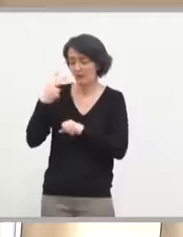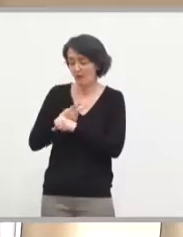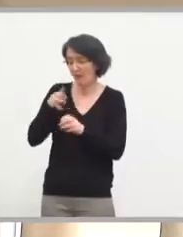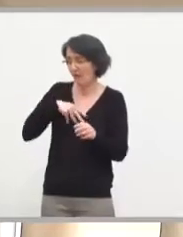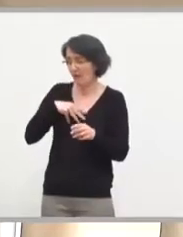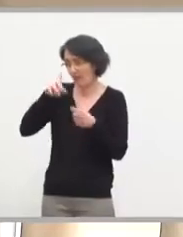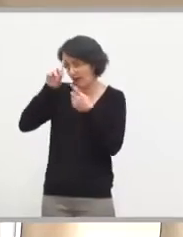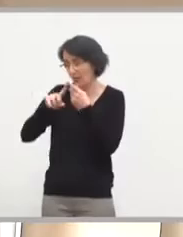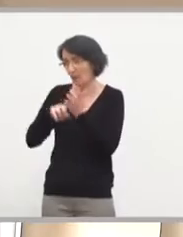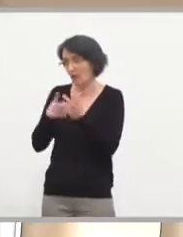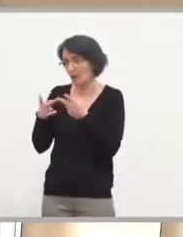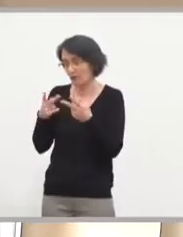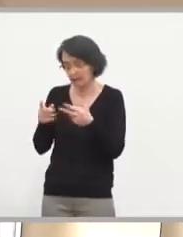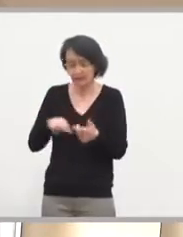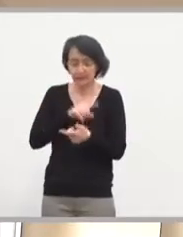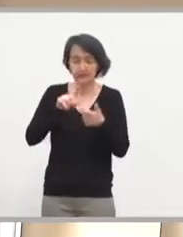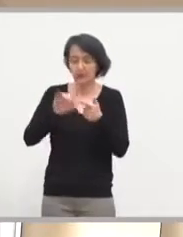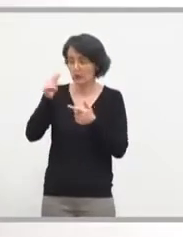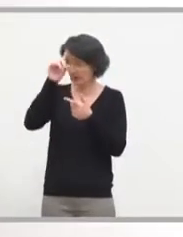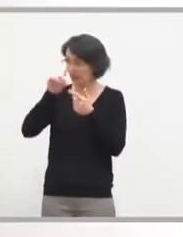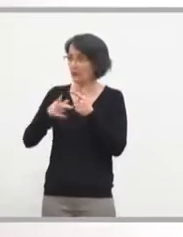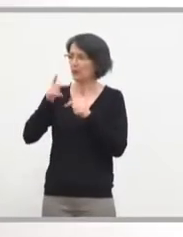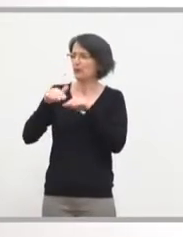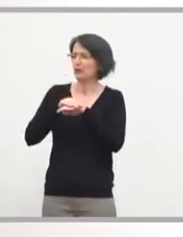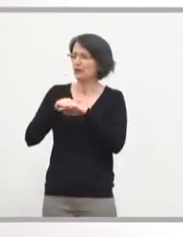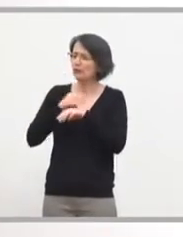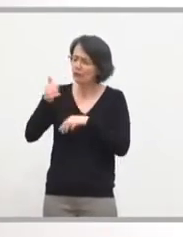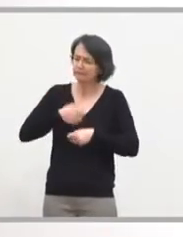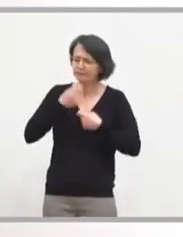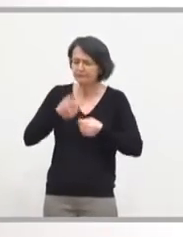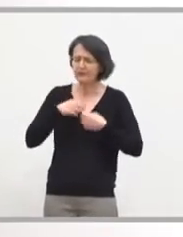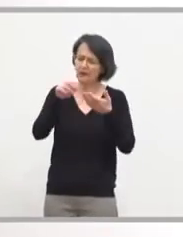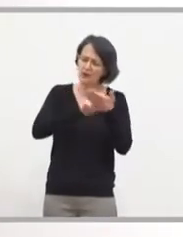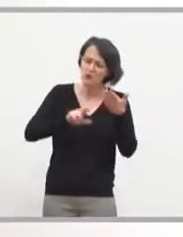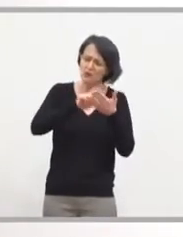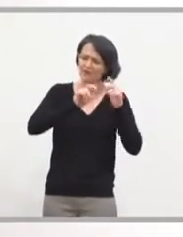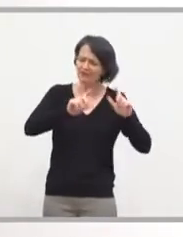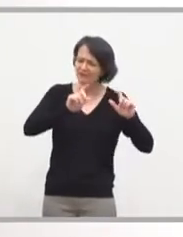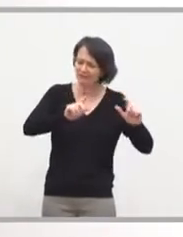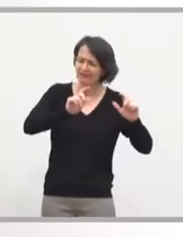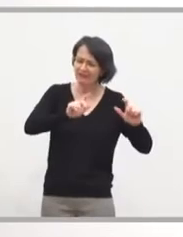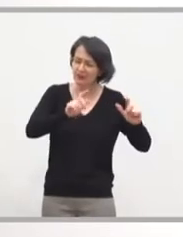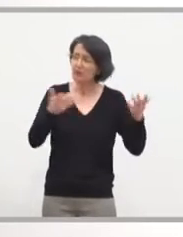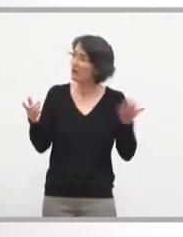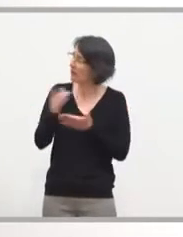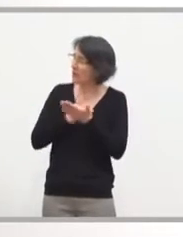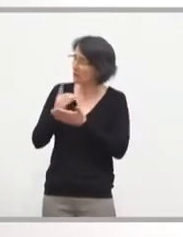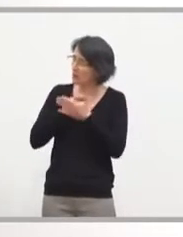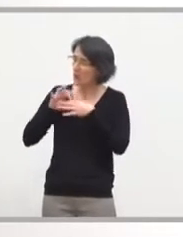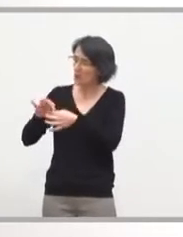deuxième sujet, sujet plus politique. Vous parlez beaucoup de la région, vous parlez peu de vos relations avec le département.